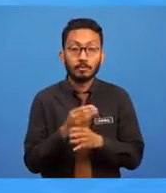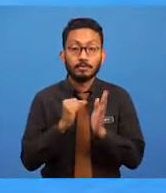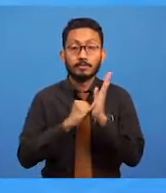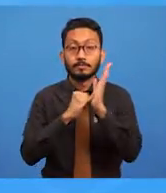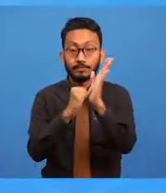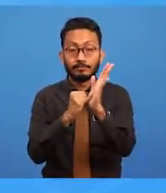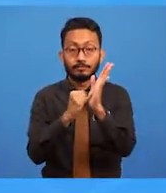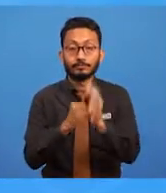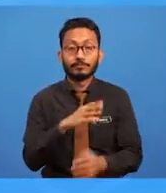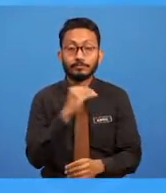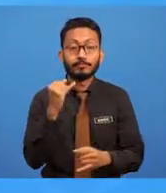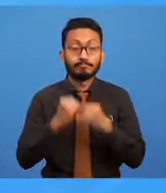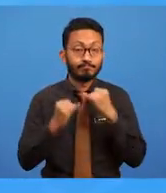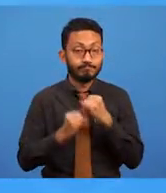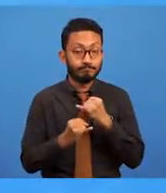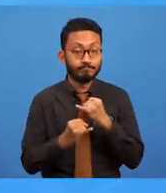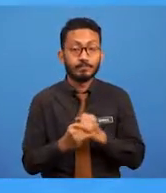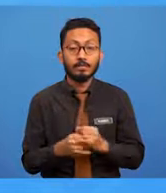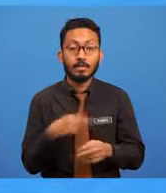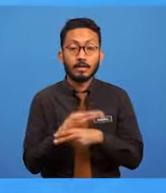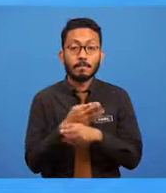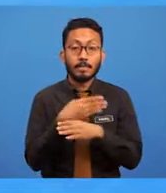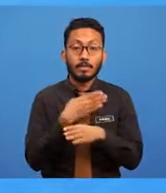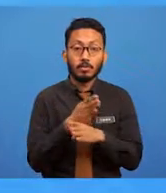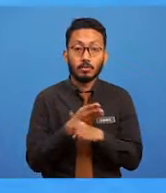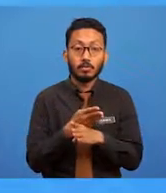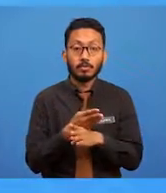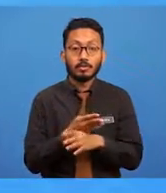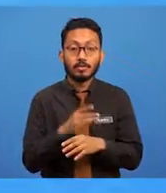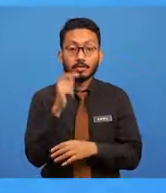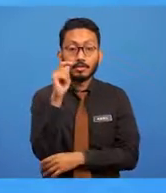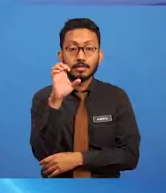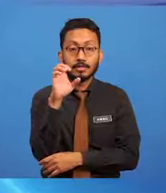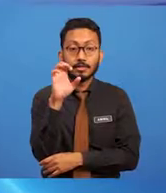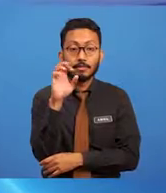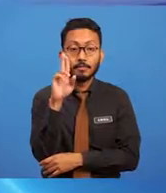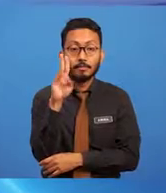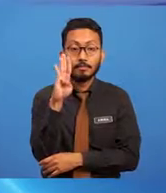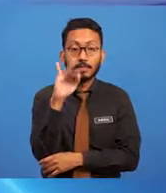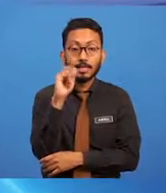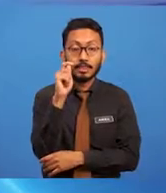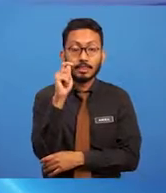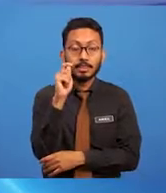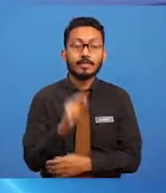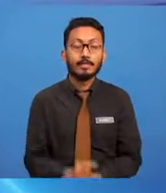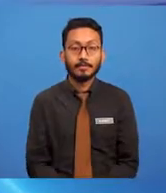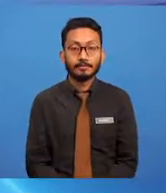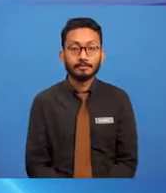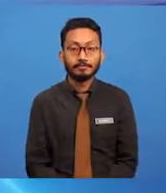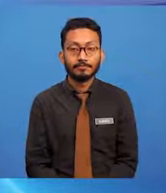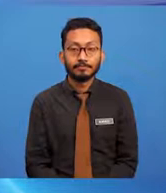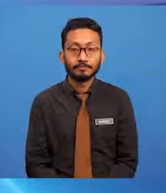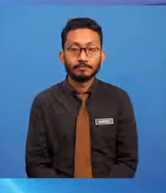yang terakhir, reka bentuk penerbitan. Baik, saya akan